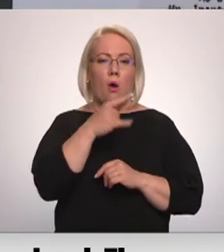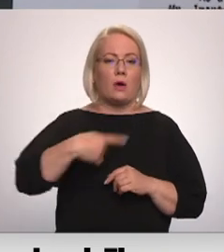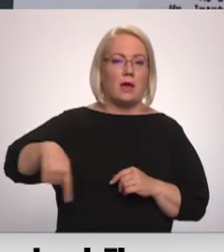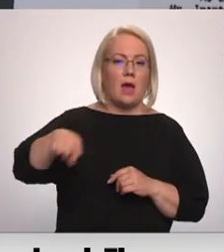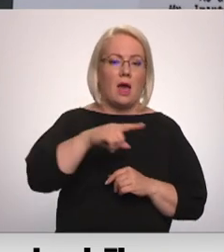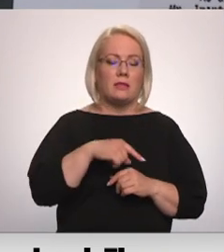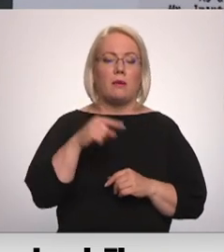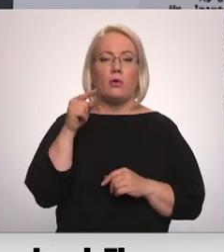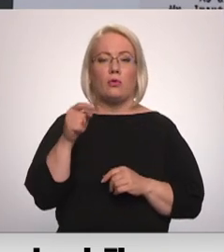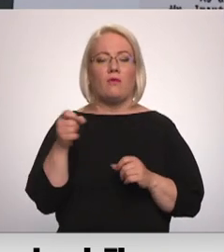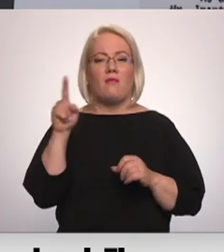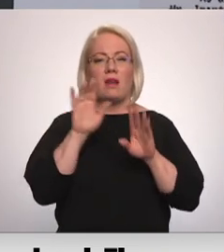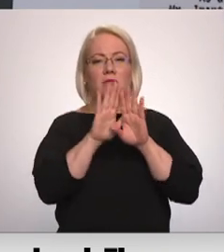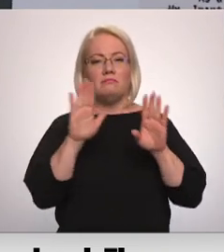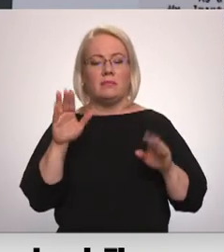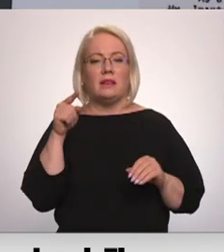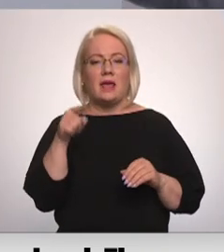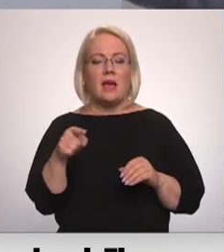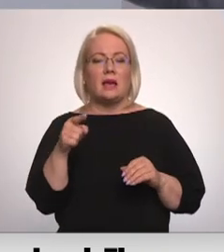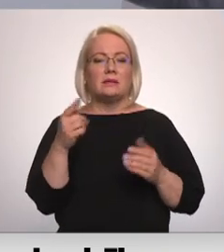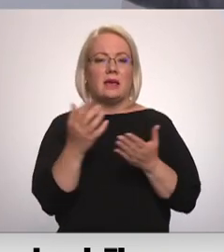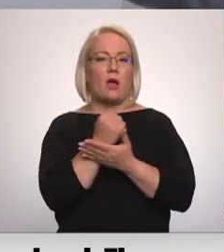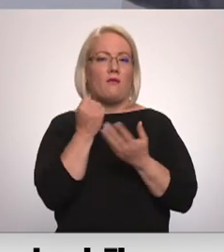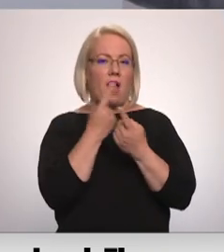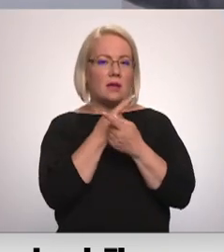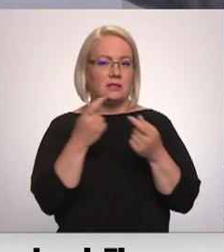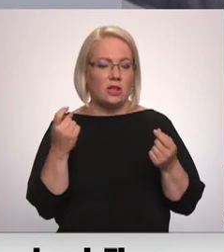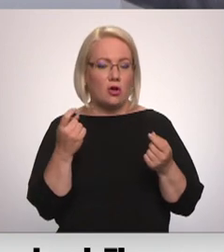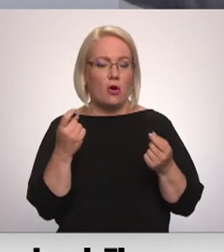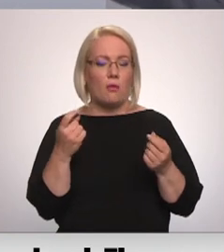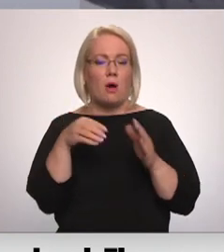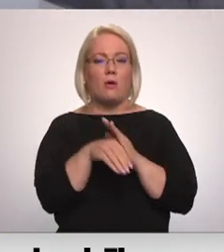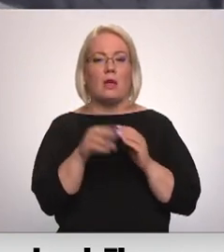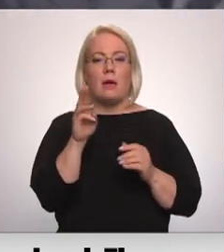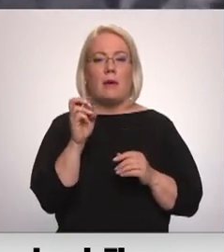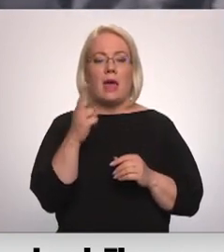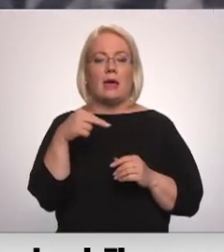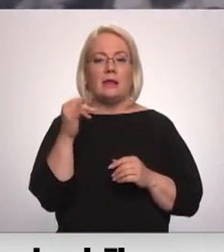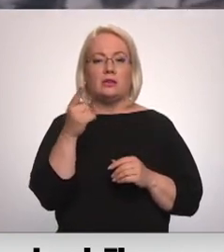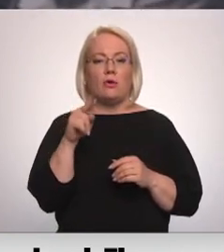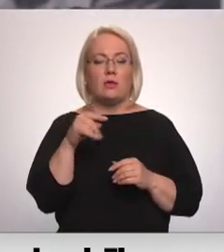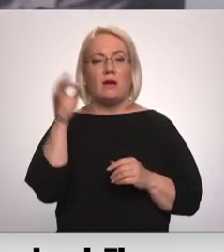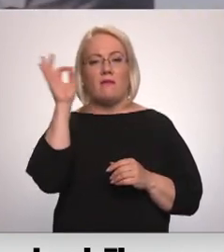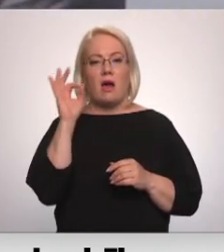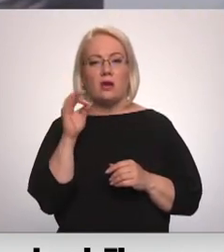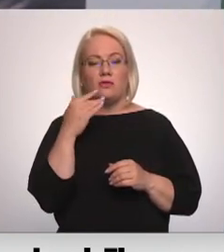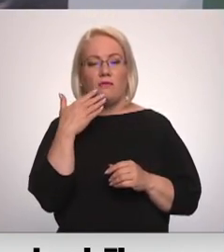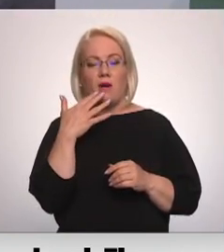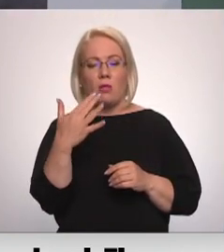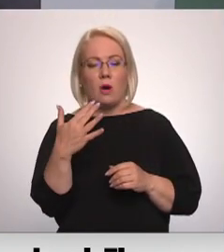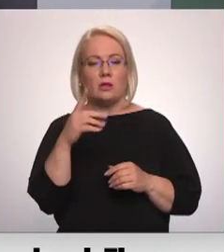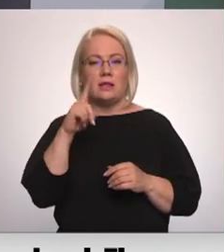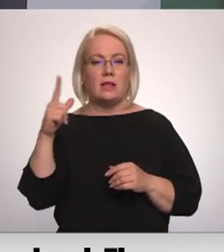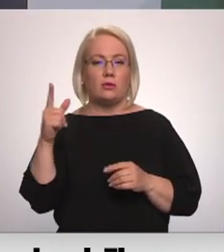kur ar saviem darbiem ieguv visas Amerikas atzinību. Viņu vidū ir arī Viskansines medisonas universitātes, valču valvotas un literatūras emeritētais